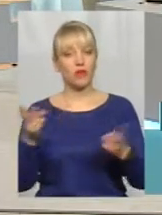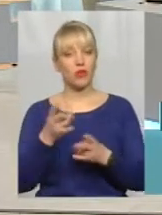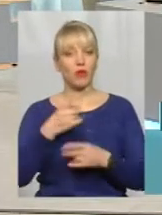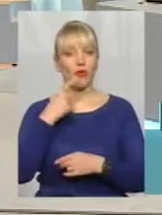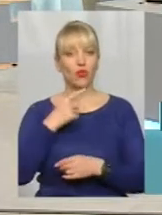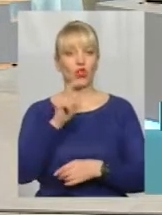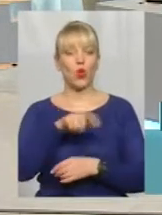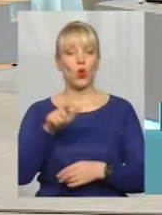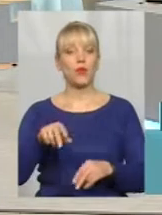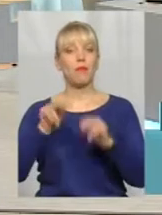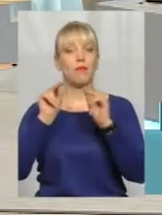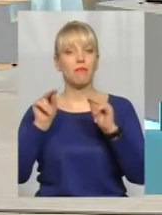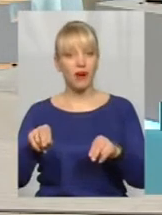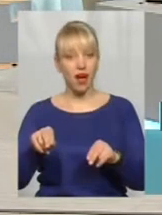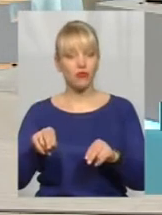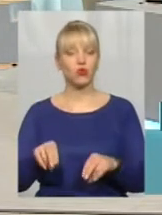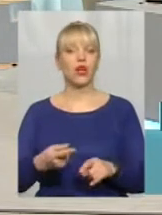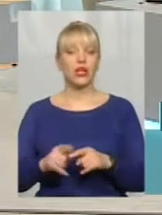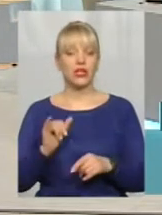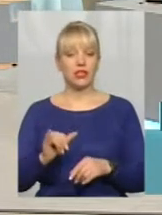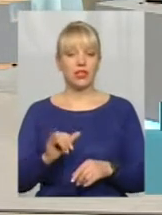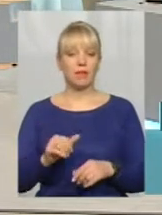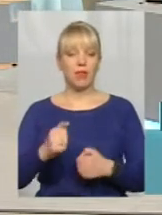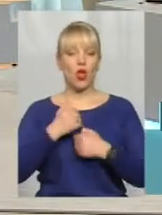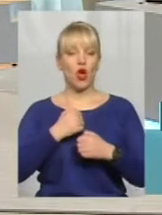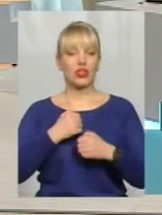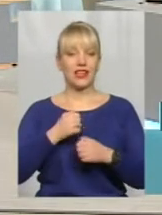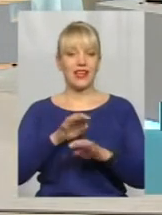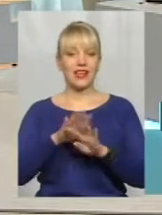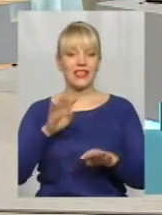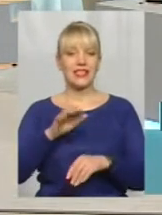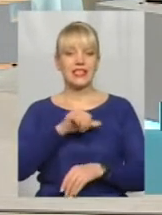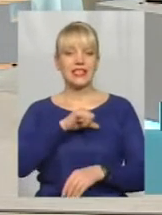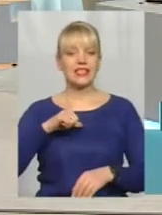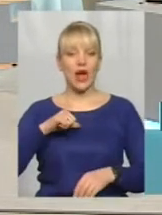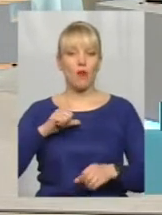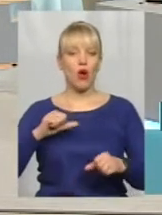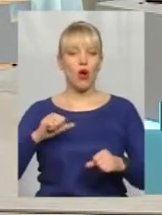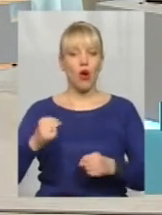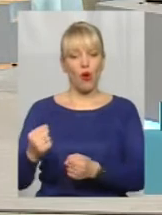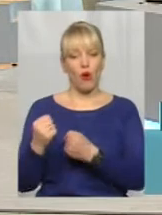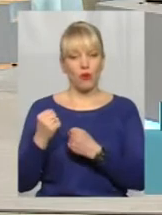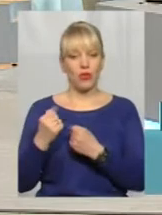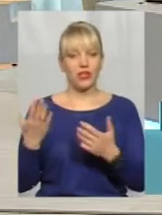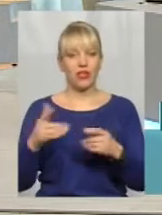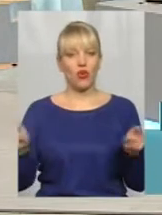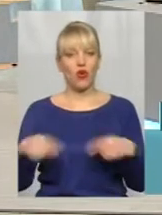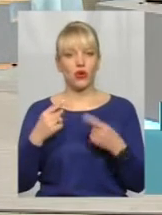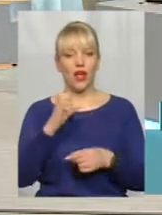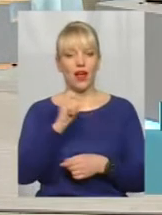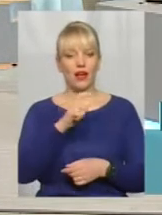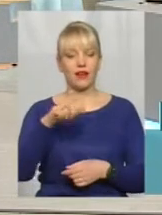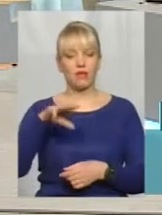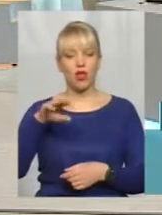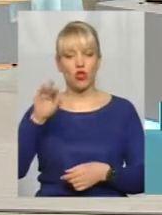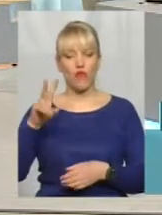людям правду. Патріати самооборони, який організовував пан Ахметов, наш головний олігарх на Донбасі.